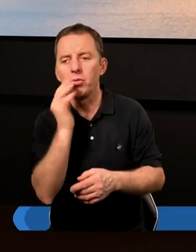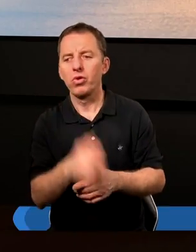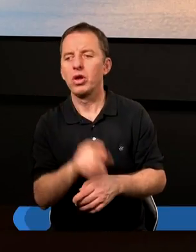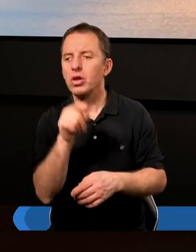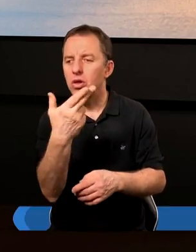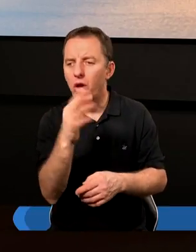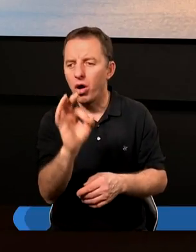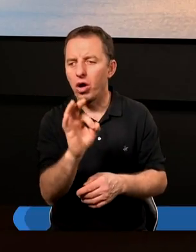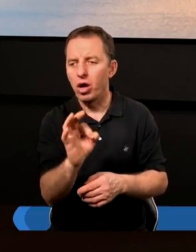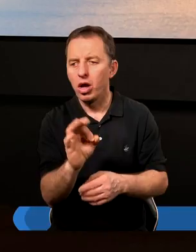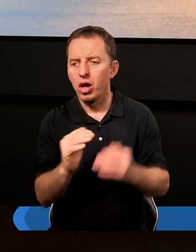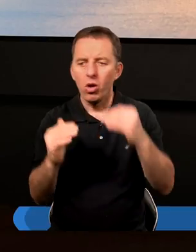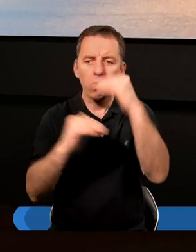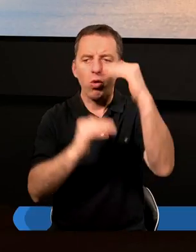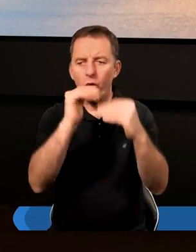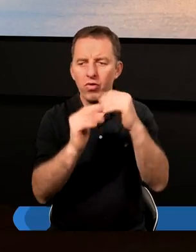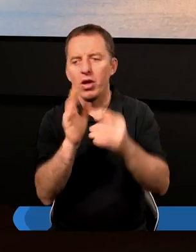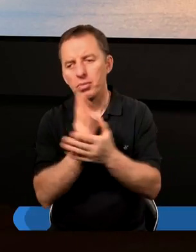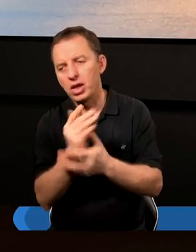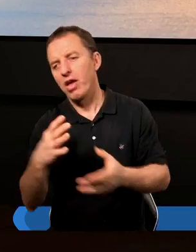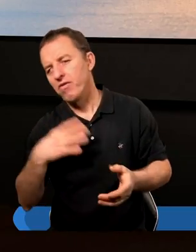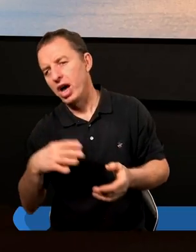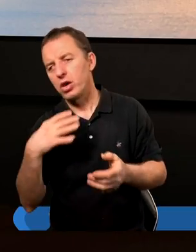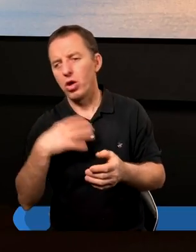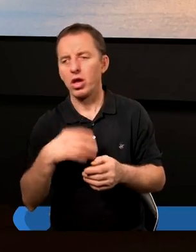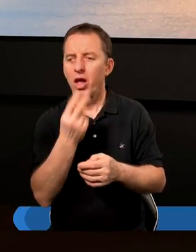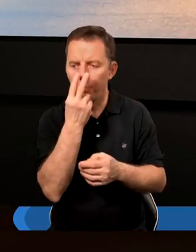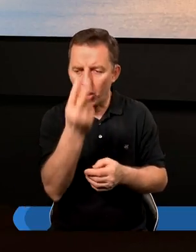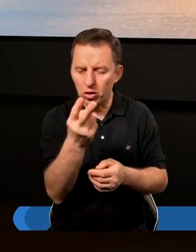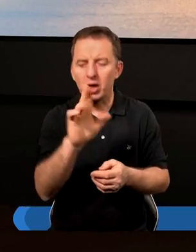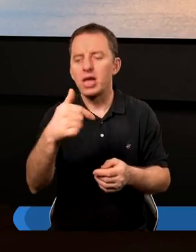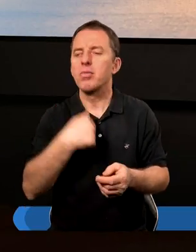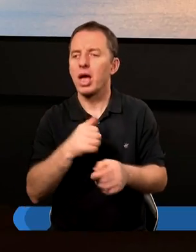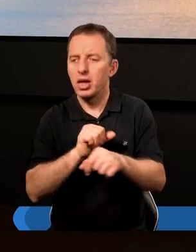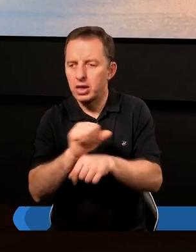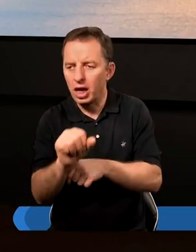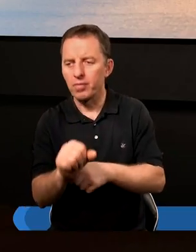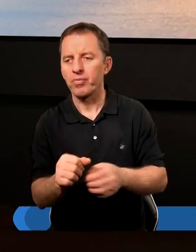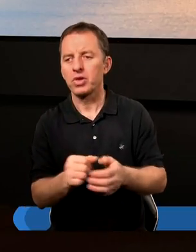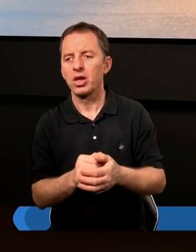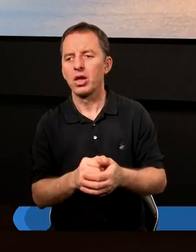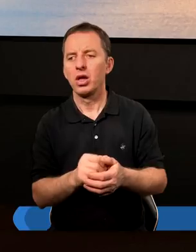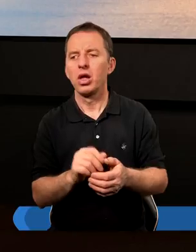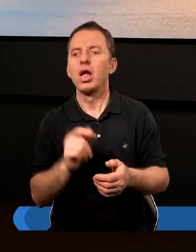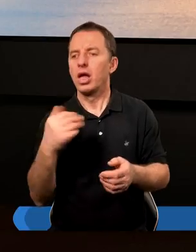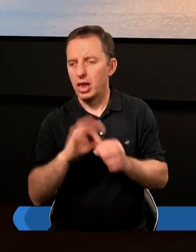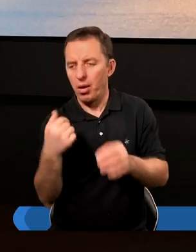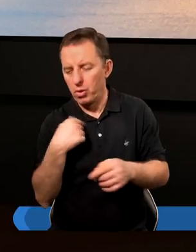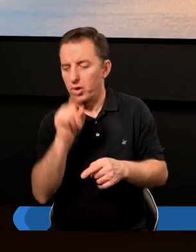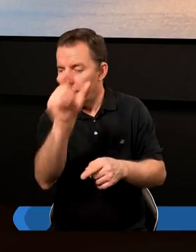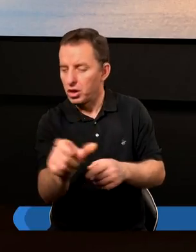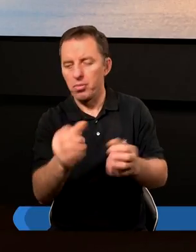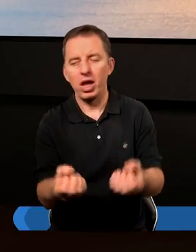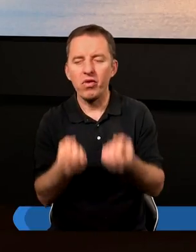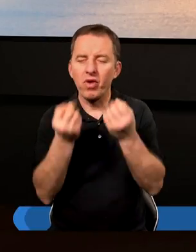równowaga między wartościami. No popatrz, kim jestem. Popatrz, kim byłem, gdy Cię